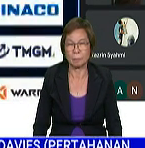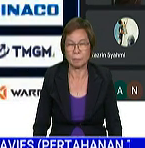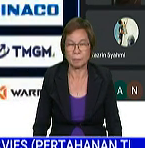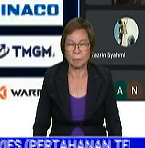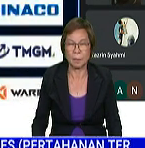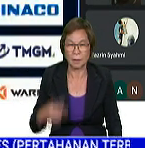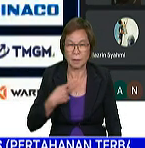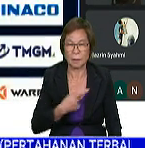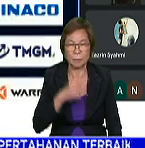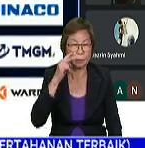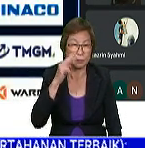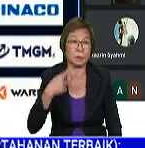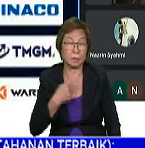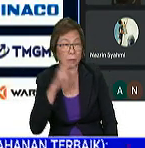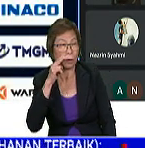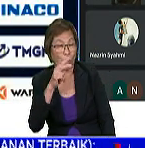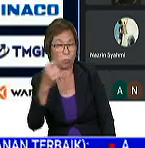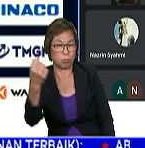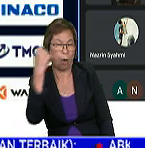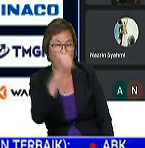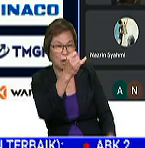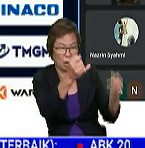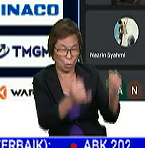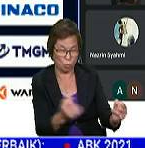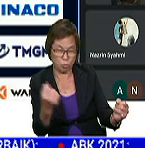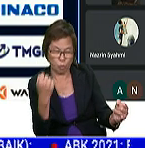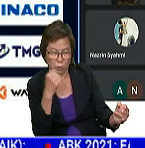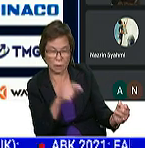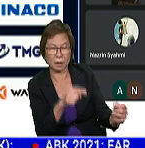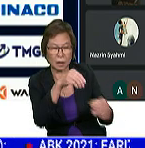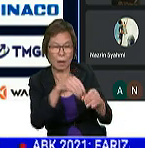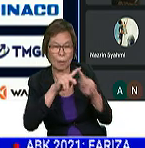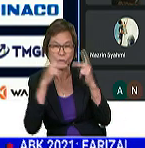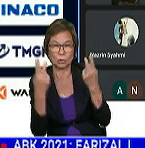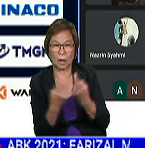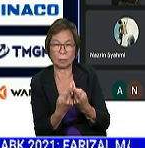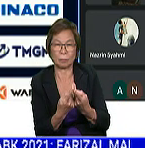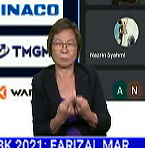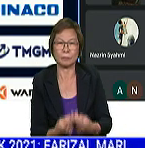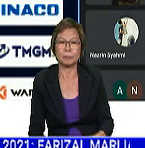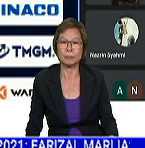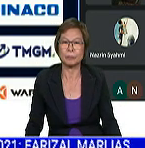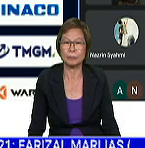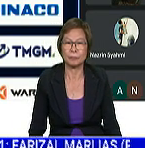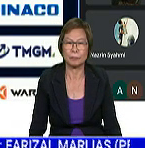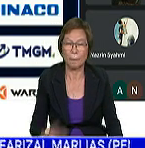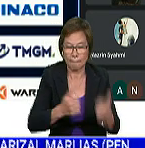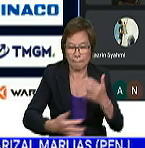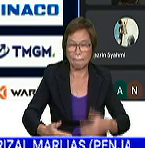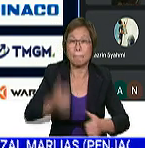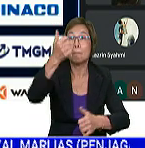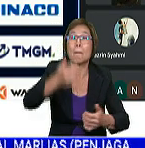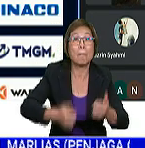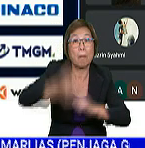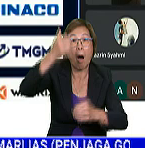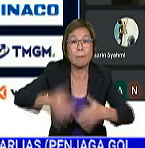tengah lihat kekuatan setiap injur dan pasukan untuk kita mencorakkan permainan kita. Yang penting, apa yang